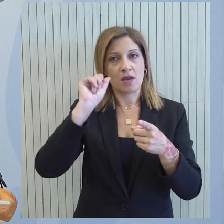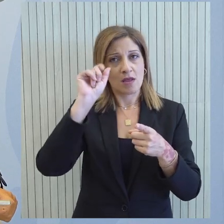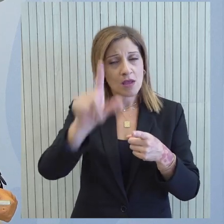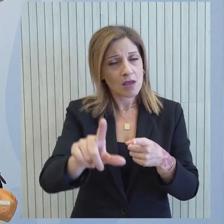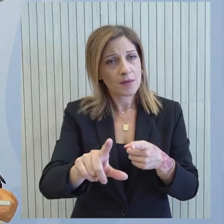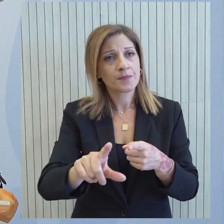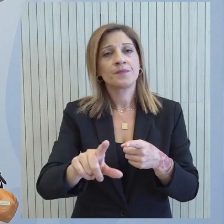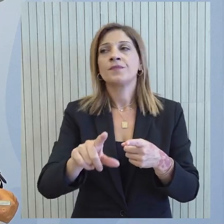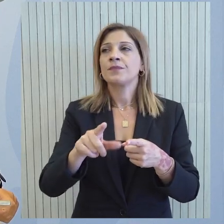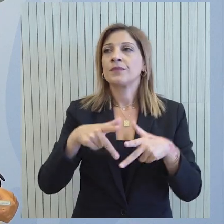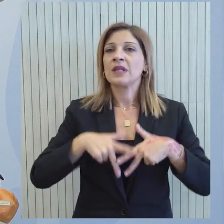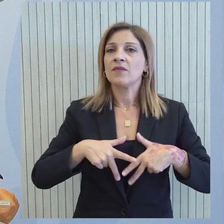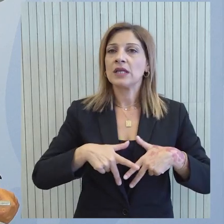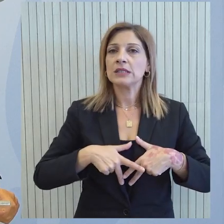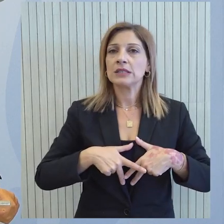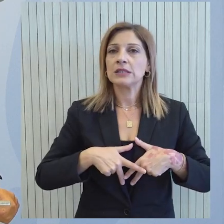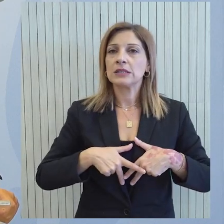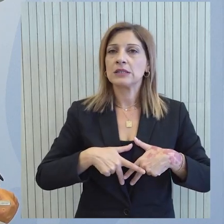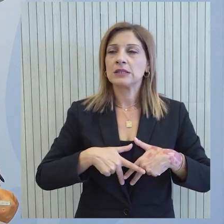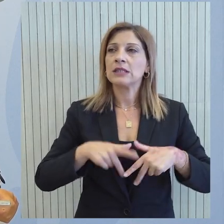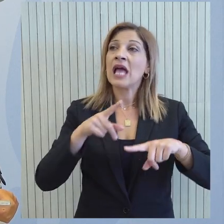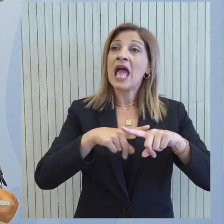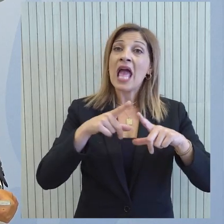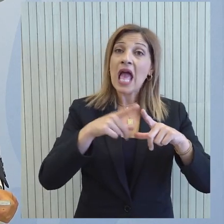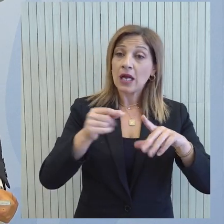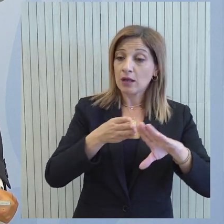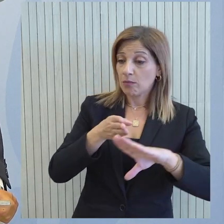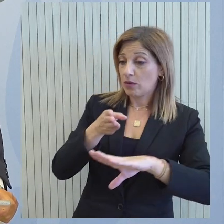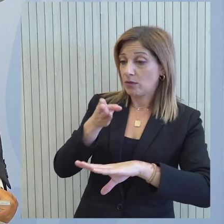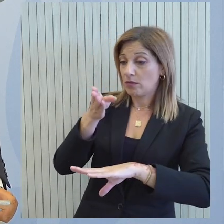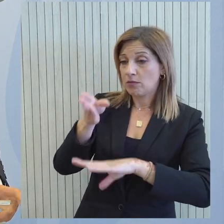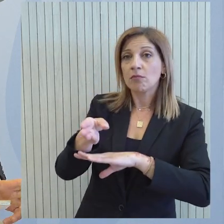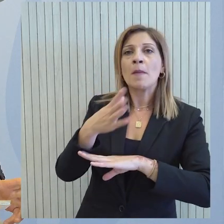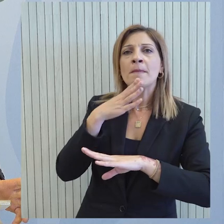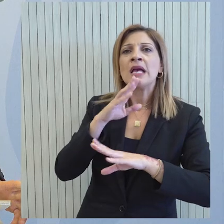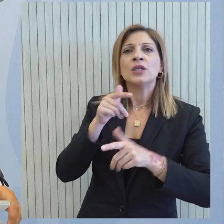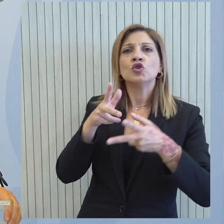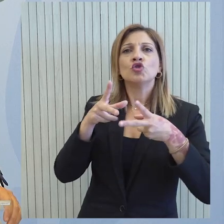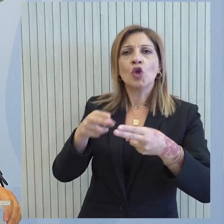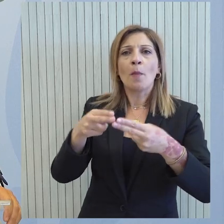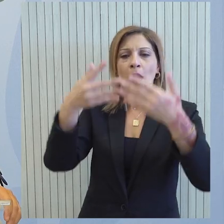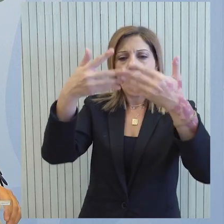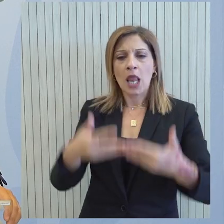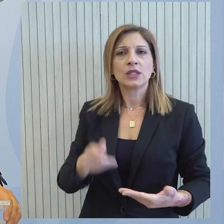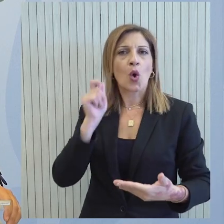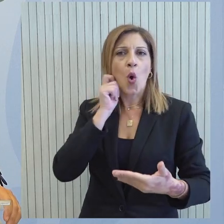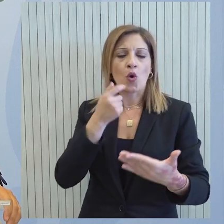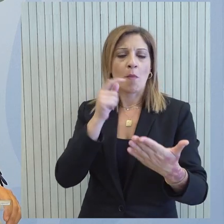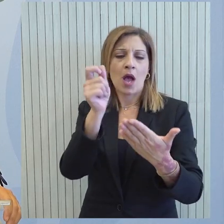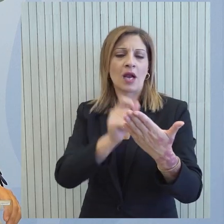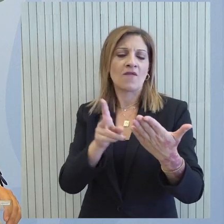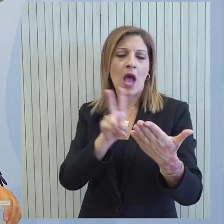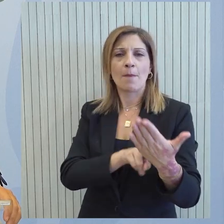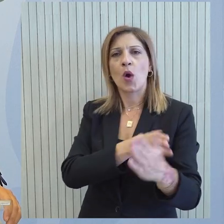περιστατικό στο οποίο αναφέρεστε που ελληνοκοί περιοχούν βρεθεί στο λεγόμενο stop list να μην μπορούν να μεταβούν